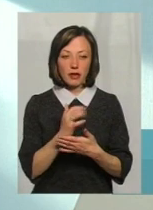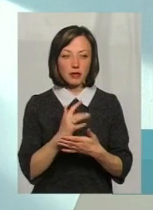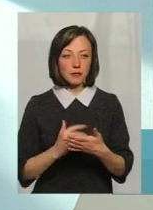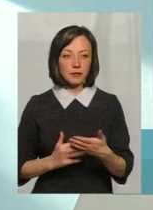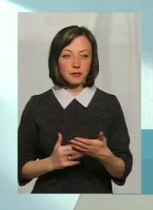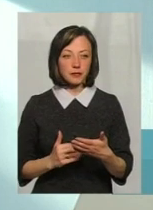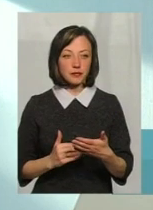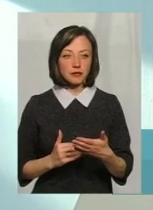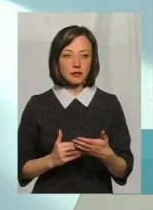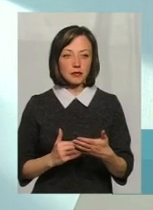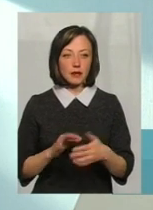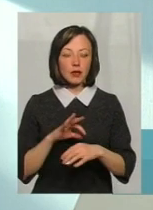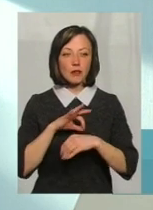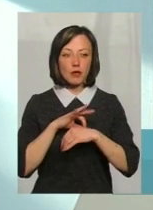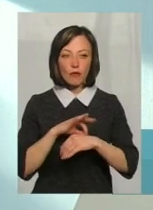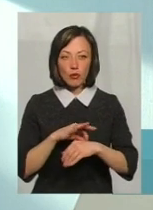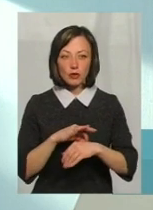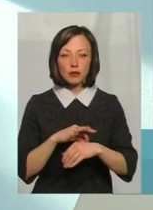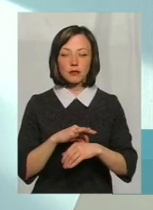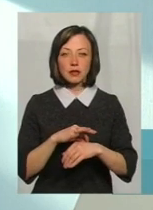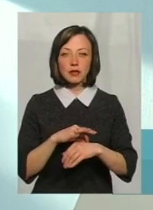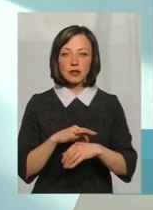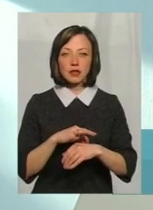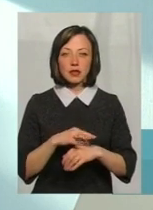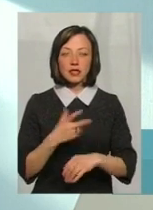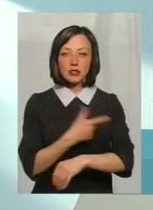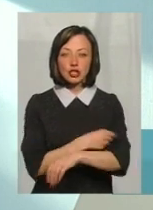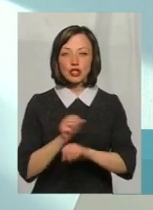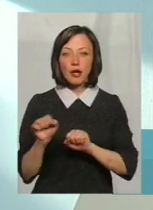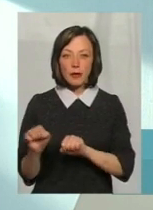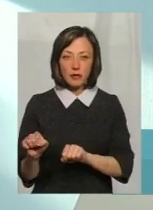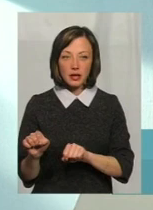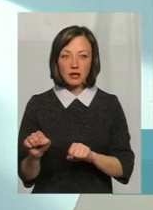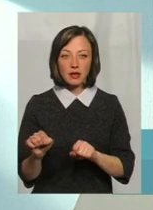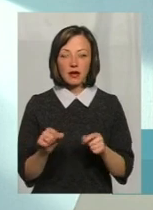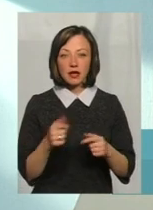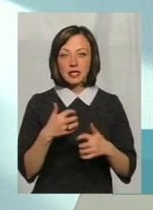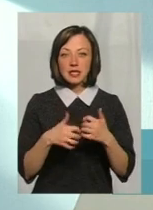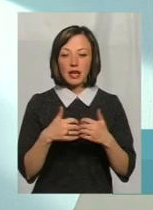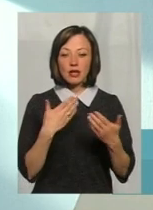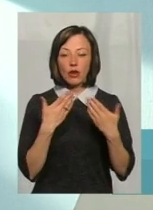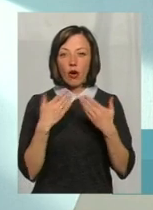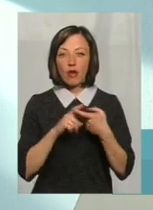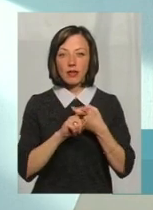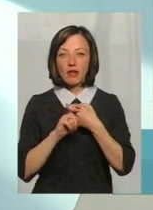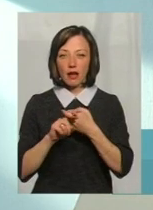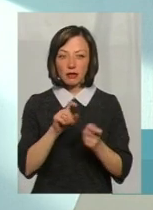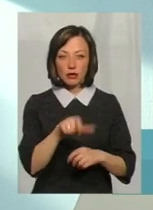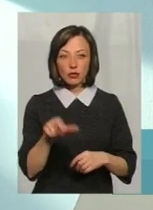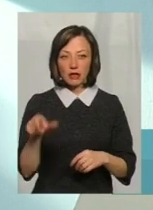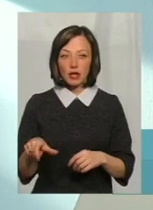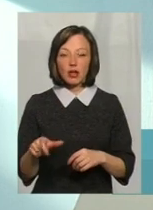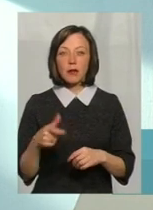ми проводимо саме щеплення серед контактних. Зрозуміло? Так.